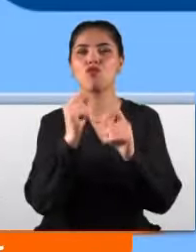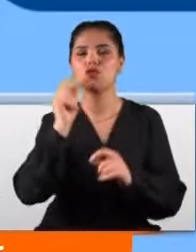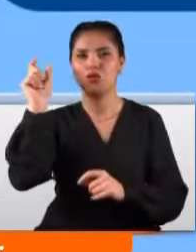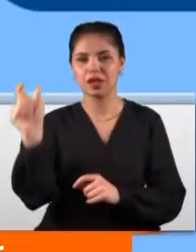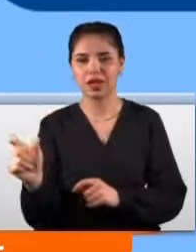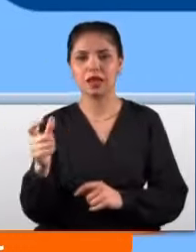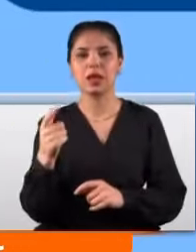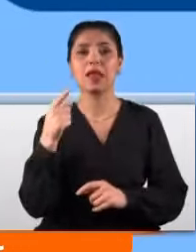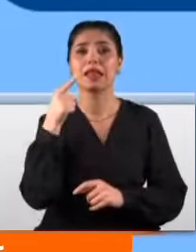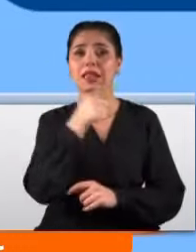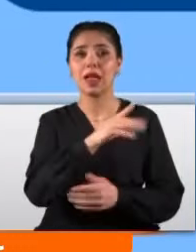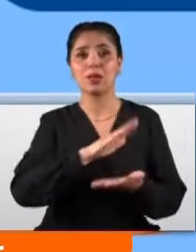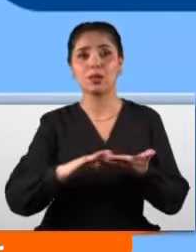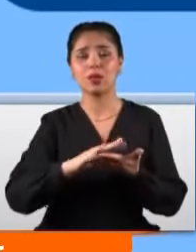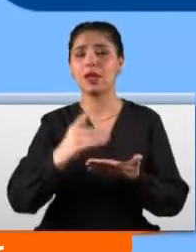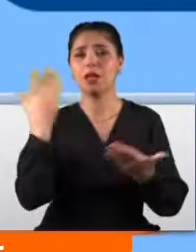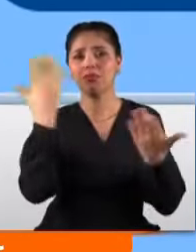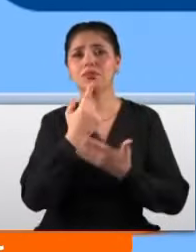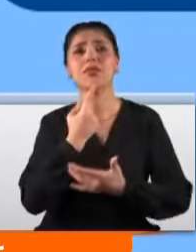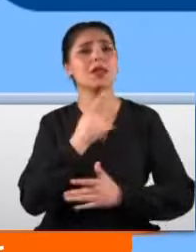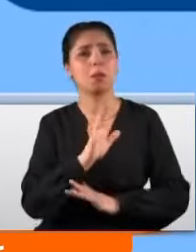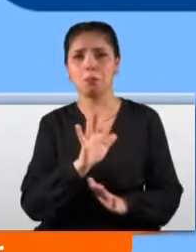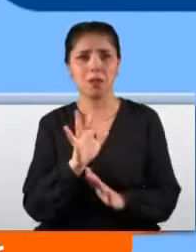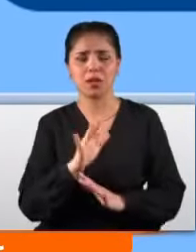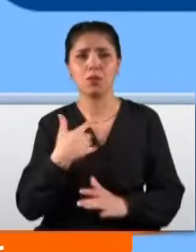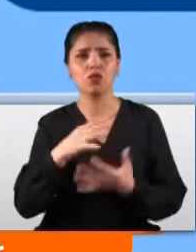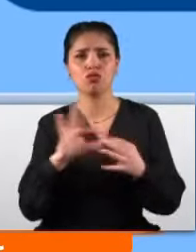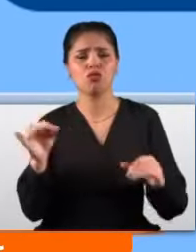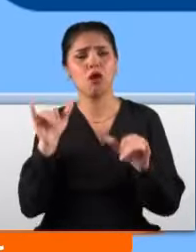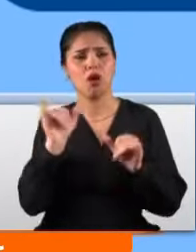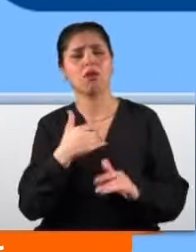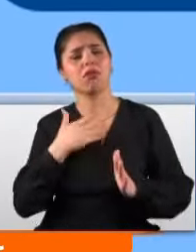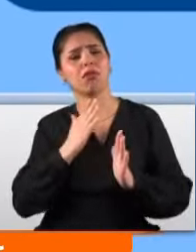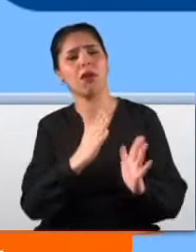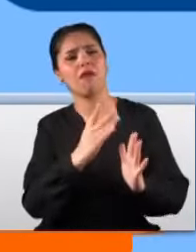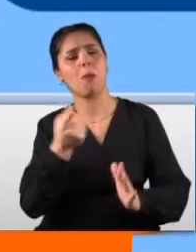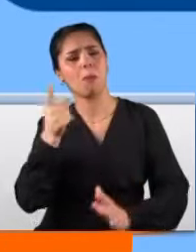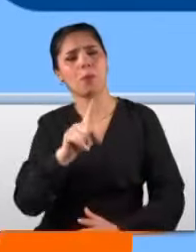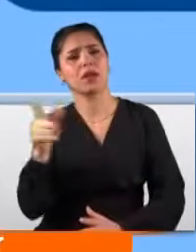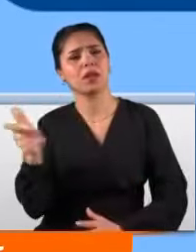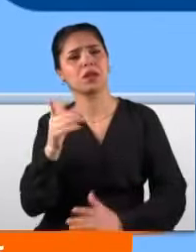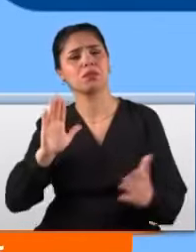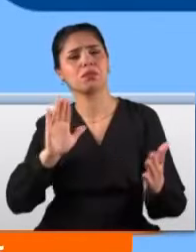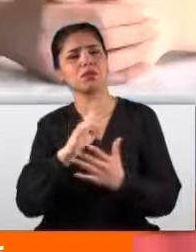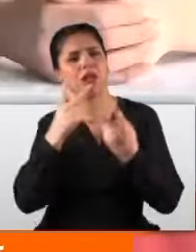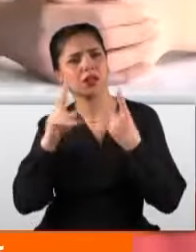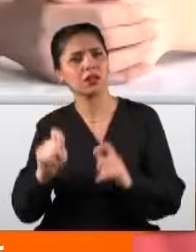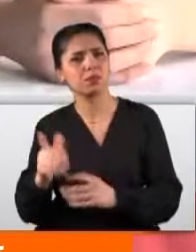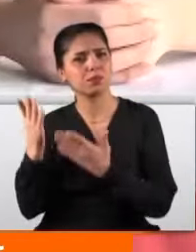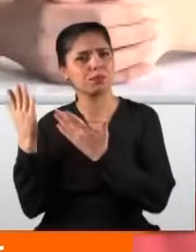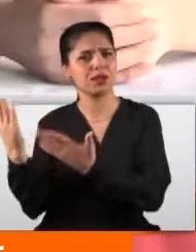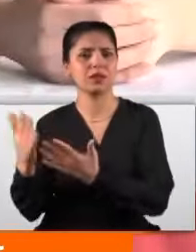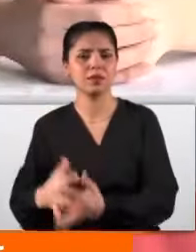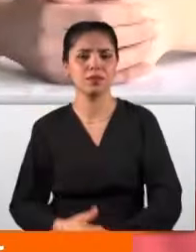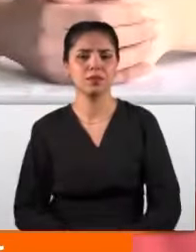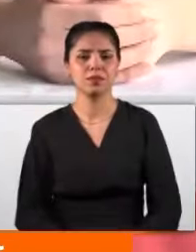aman başkanım sen düzelt demek bir yana tam tersine sözlerinin arkasında olduğunu bir kez de kameraların önünde söyledi. Belediye